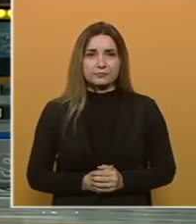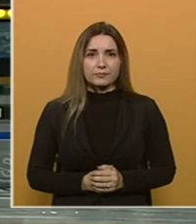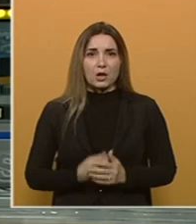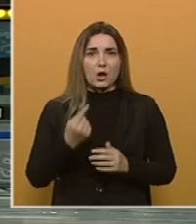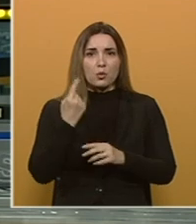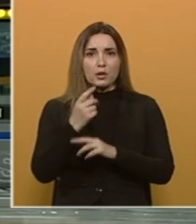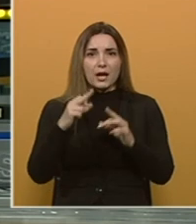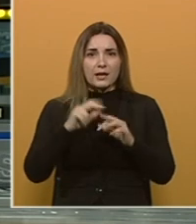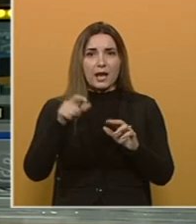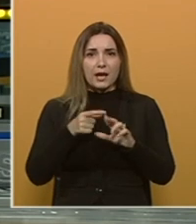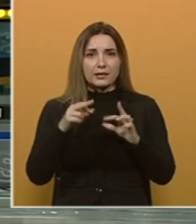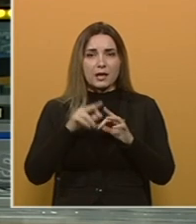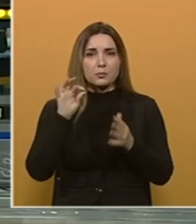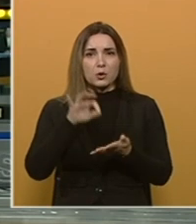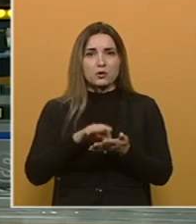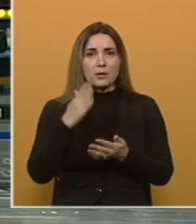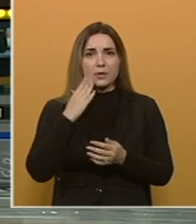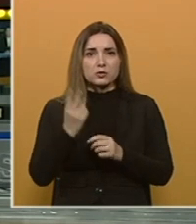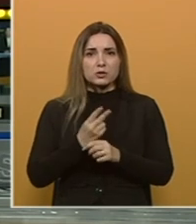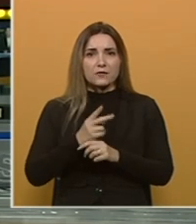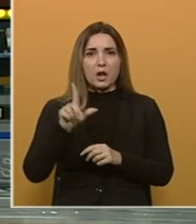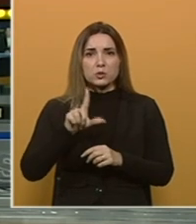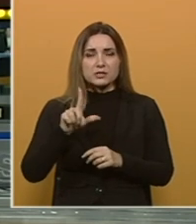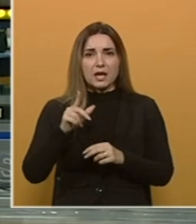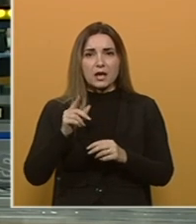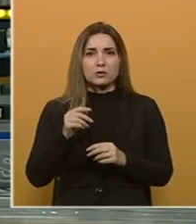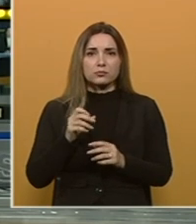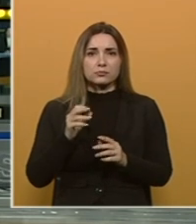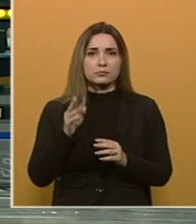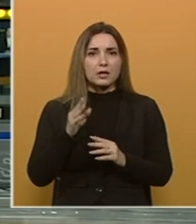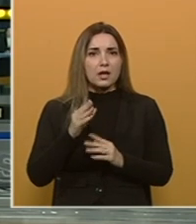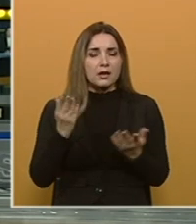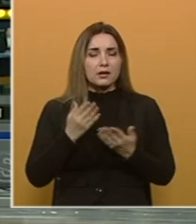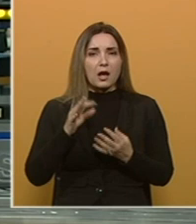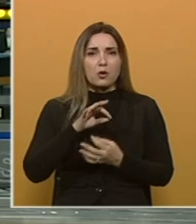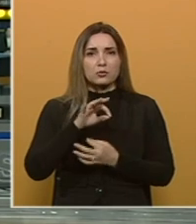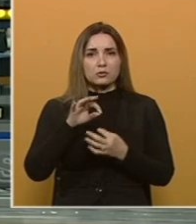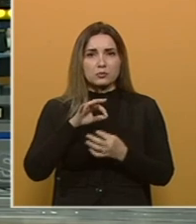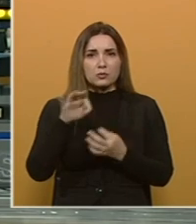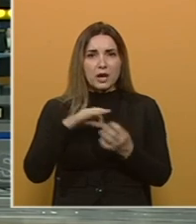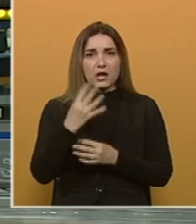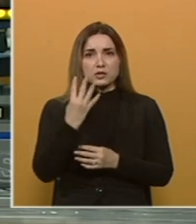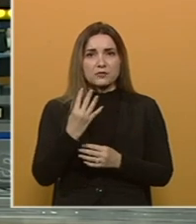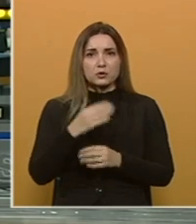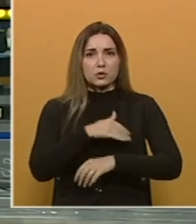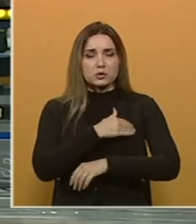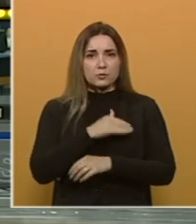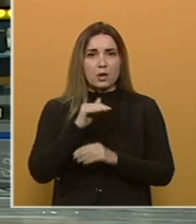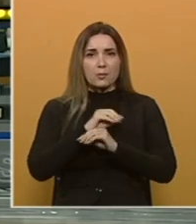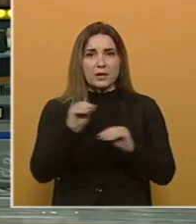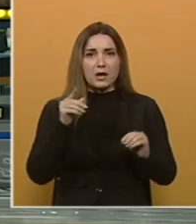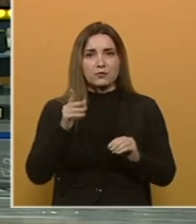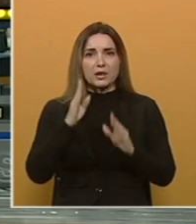Uragan Aida pogodio je američku državu, Luizijanu i jugozapadno od New Orleansa kao uragan četvrtog stupnja, objavio je